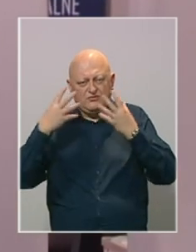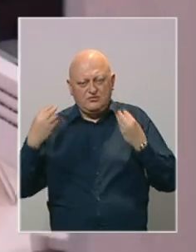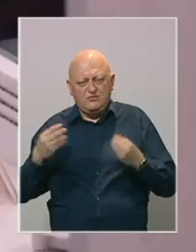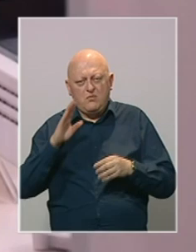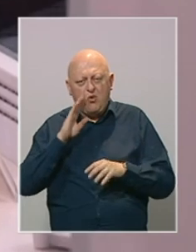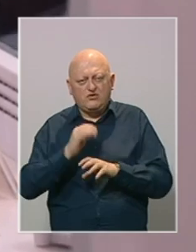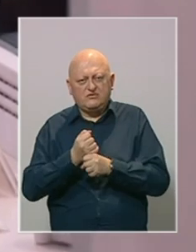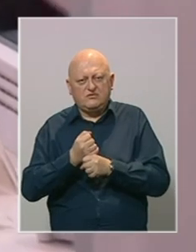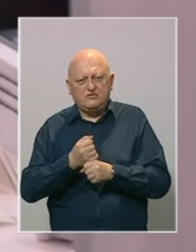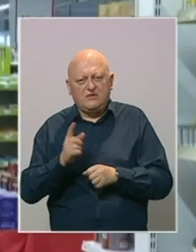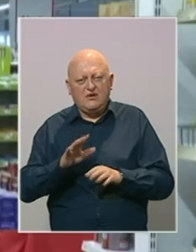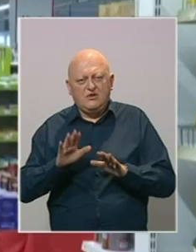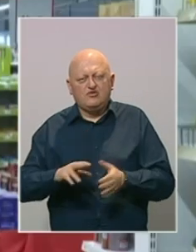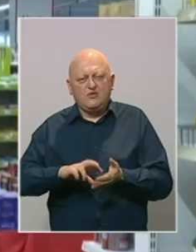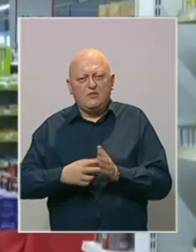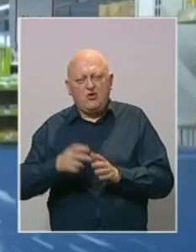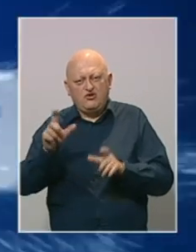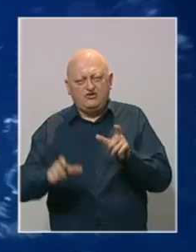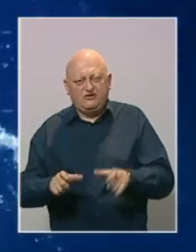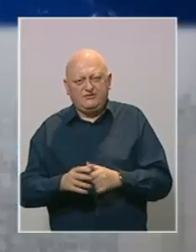BiH ako ga ne uspore političari.